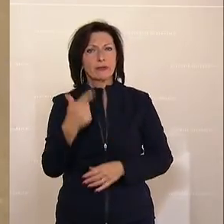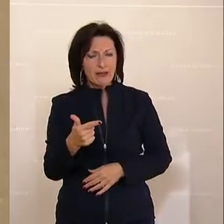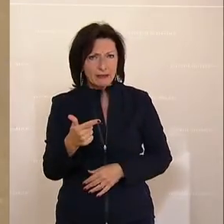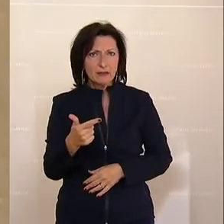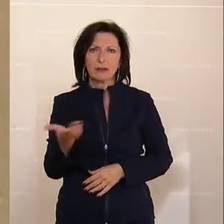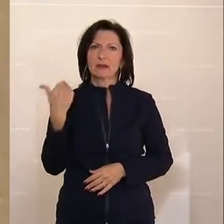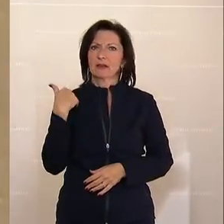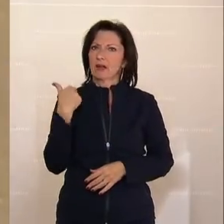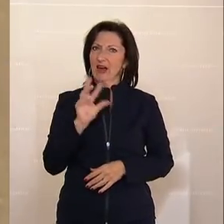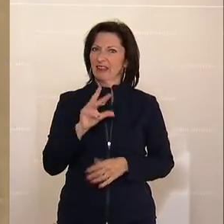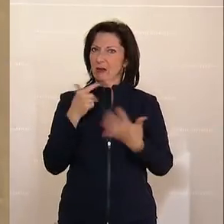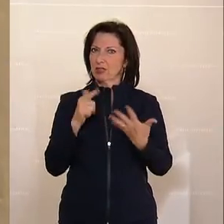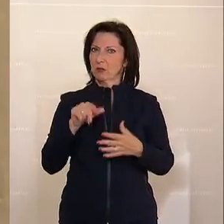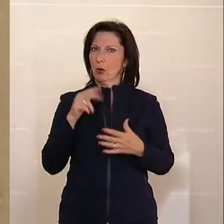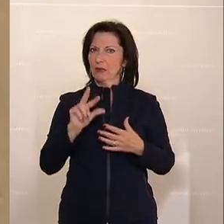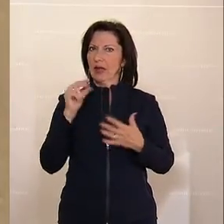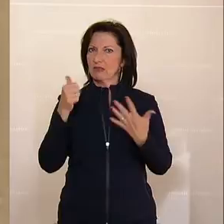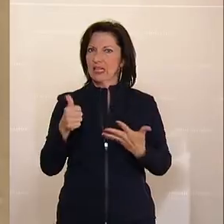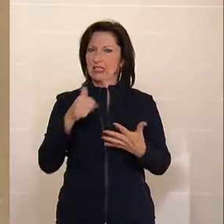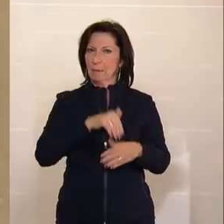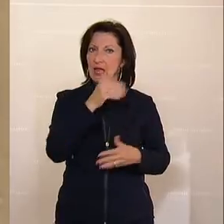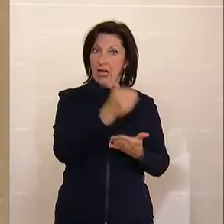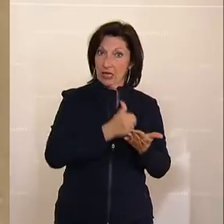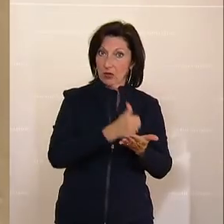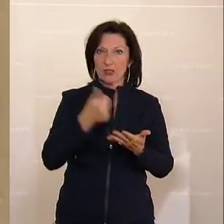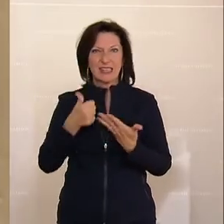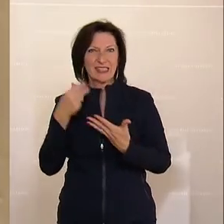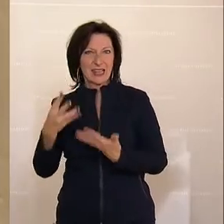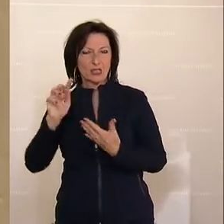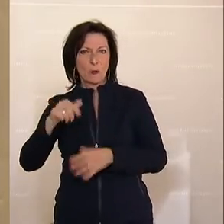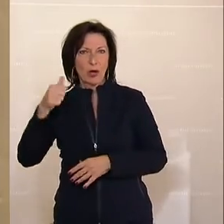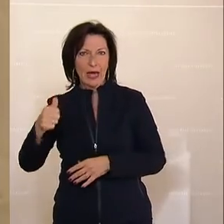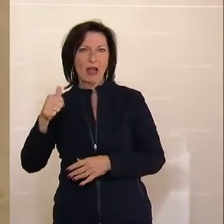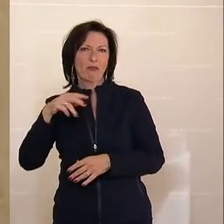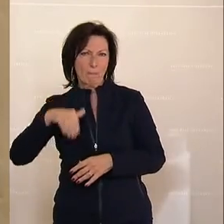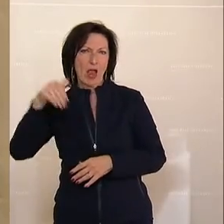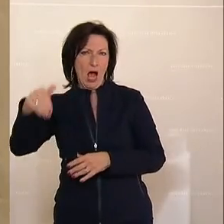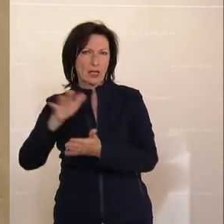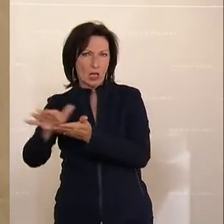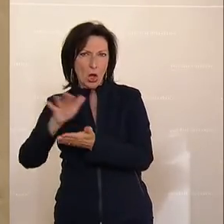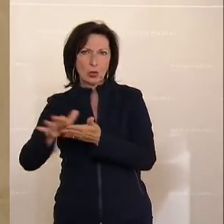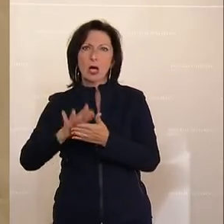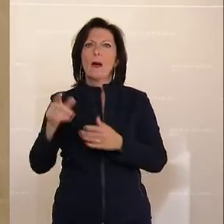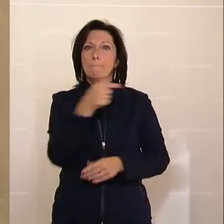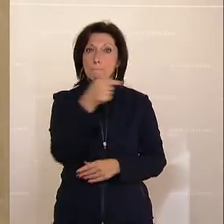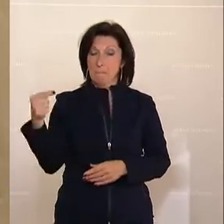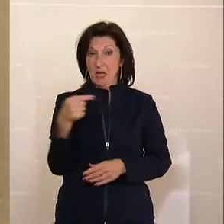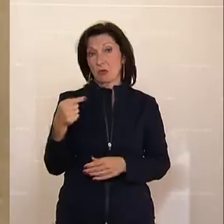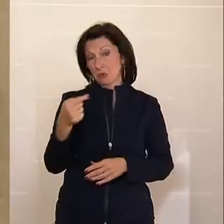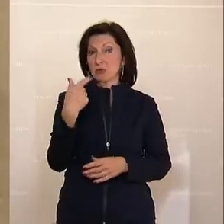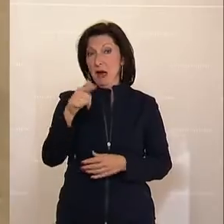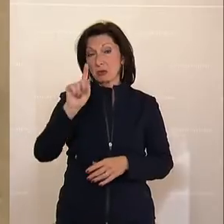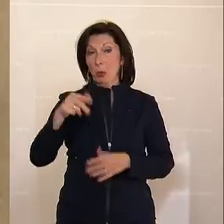bei 73,63 Milliarden Einnahmen und 96,11 Milliarden Ausgaben ein Defizit von 22,48 Milliarden.